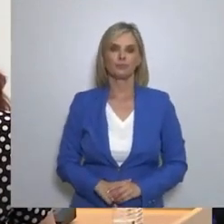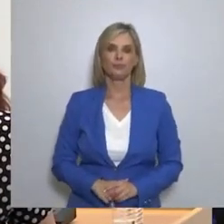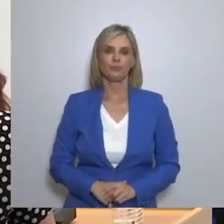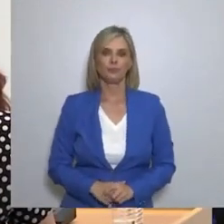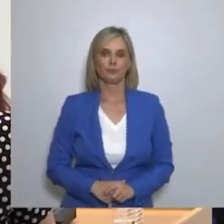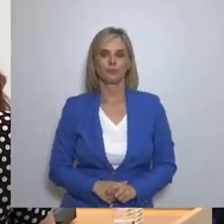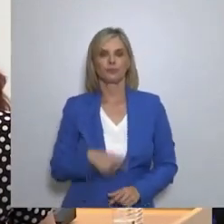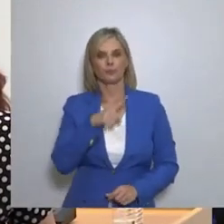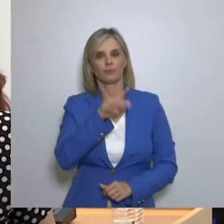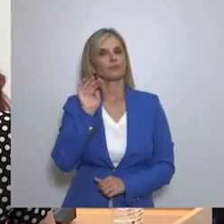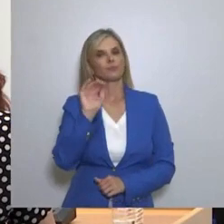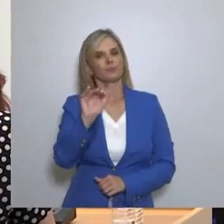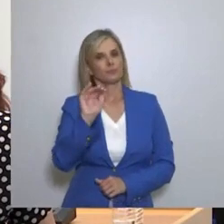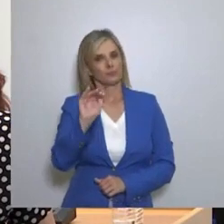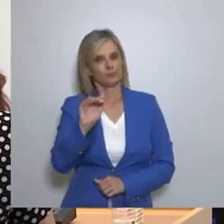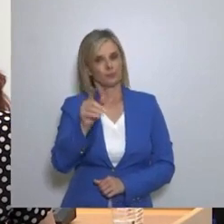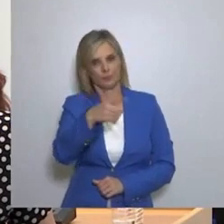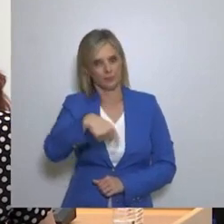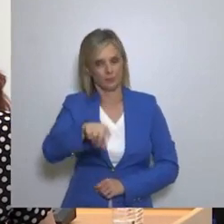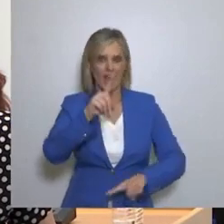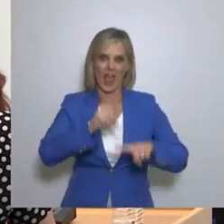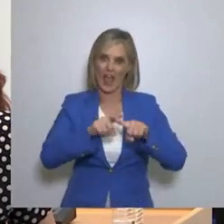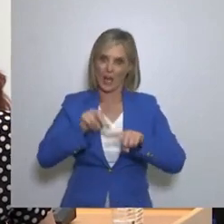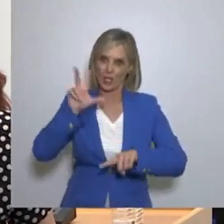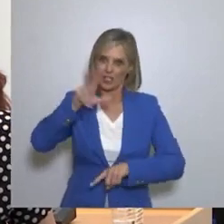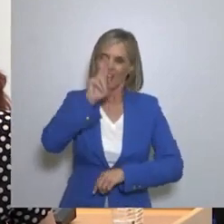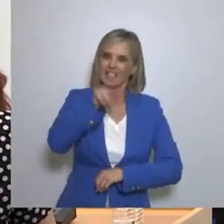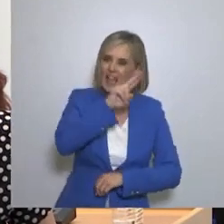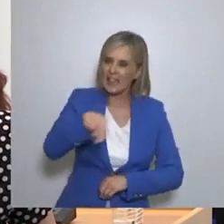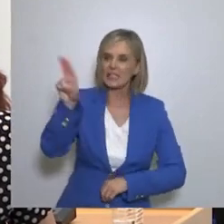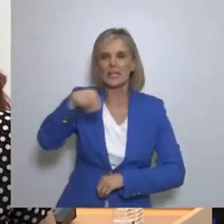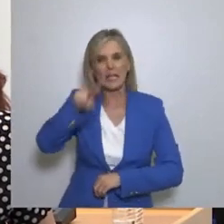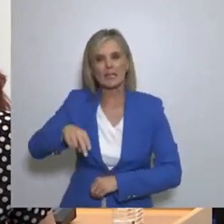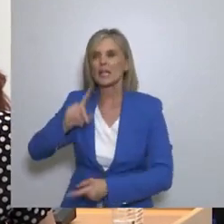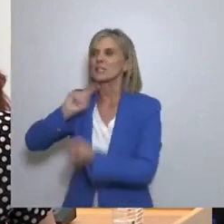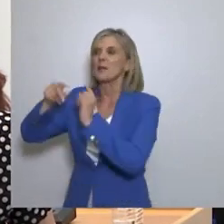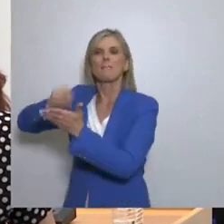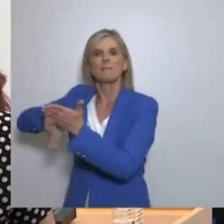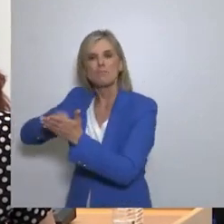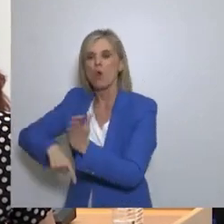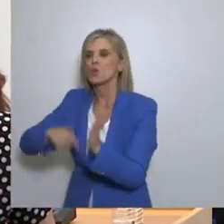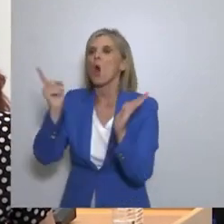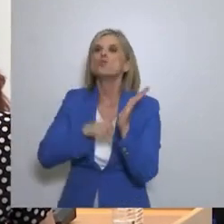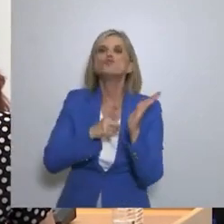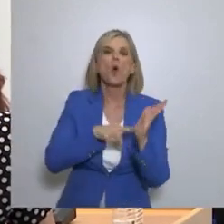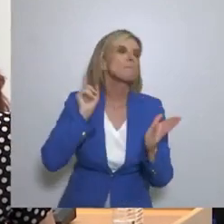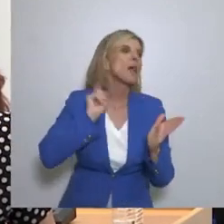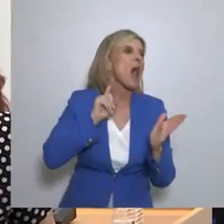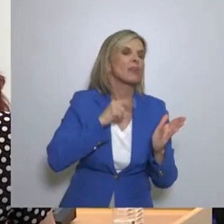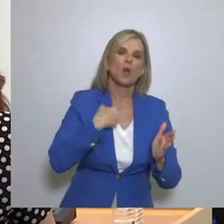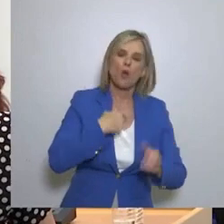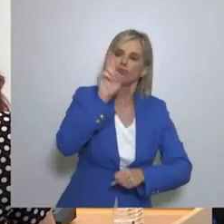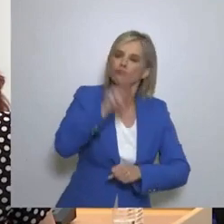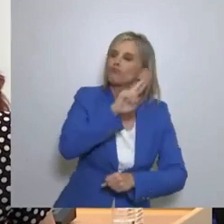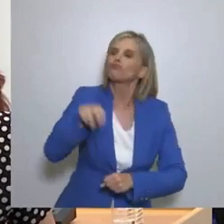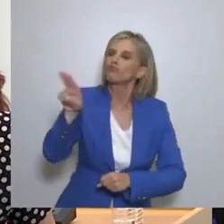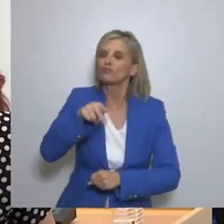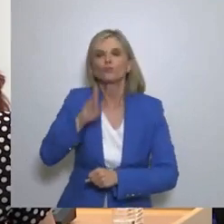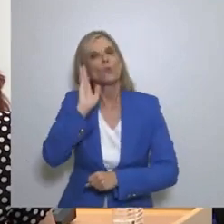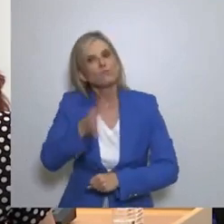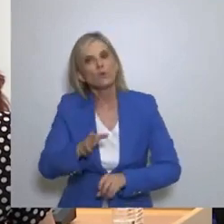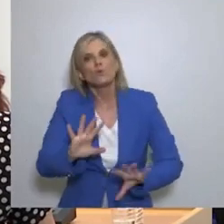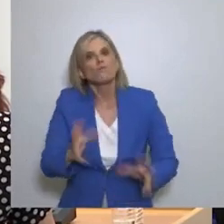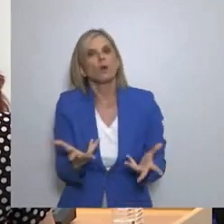Αναφέρεται πως ως κυβέρνηση Ελλήνων Συνέλευσης Θα καταργήσετε όλα τα μνημόνια Και όλους τους άδικους νόμους Και ό,τι απορρέει από αυτούς διαχρονικά έως και σήμερα